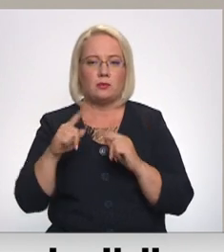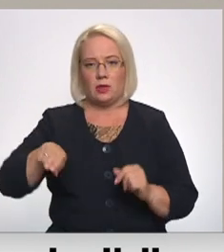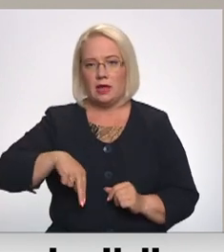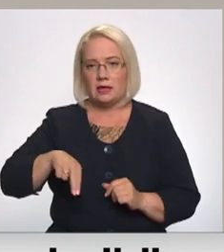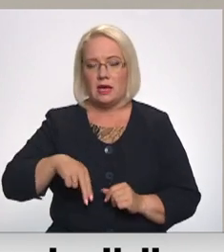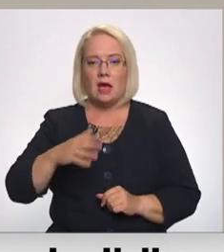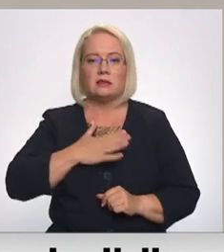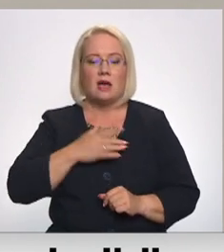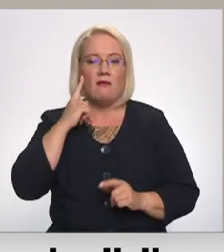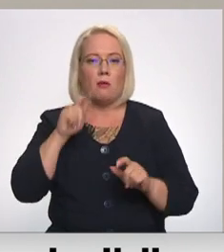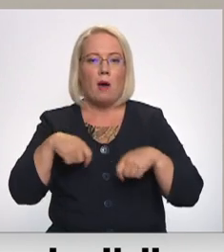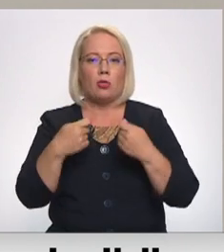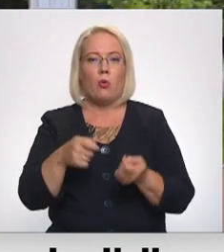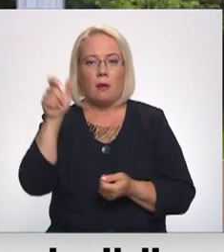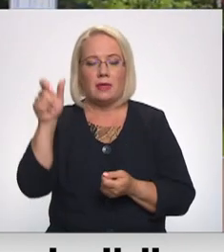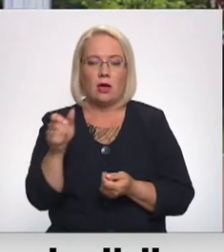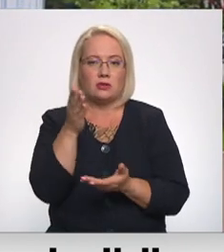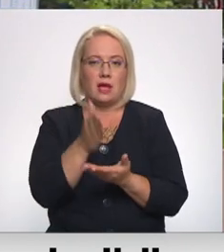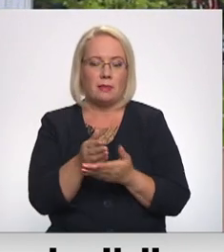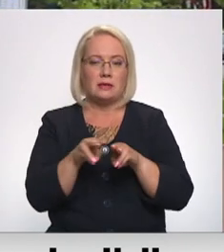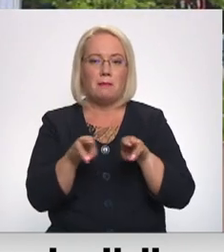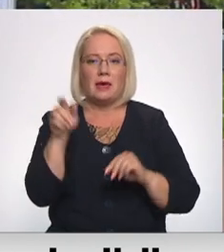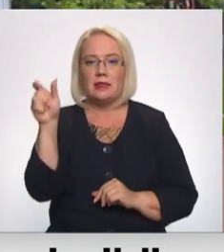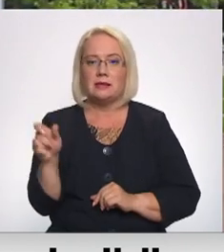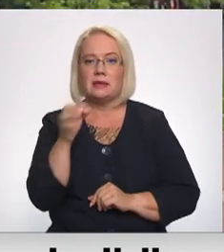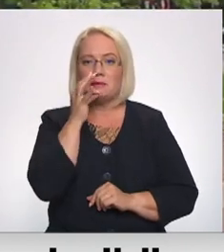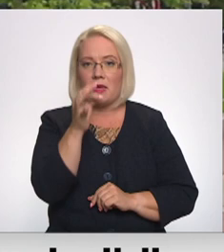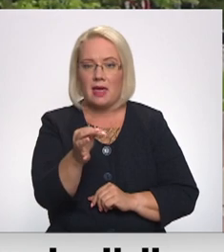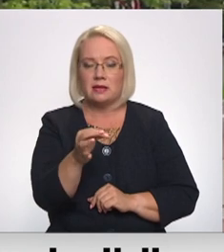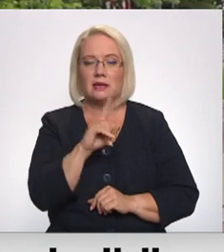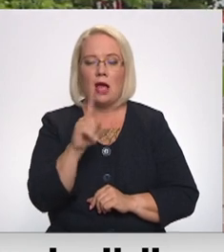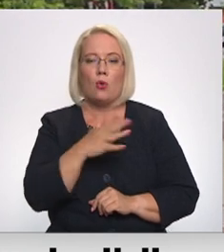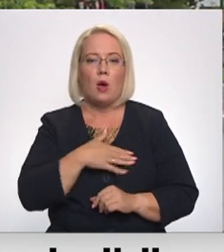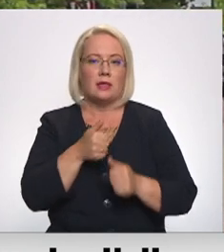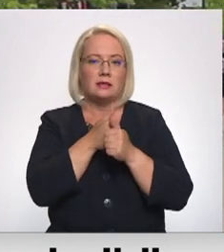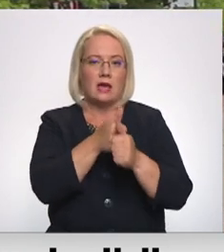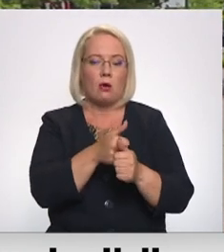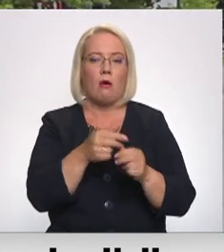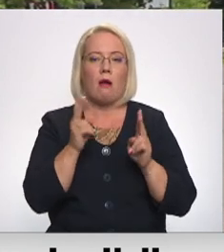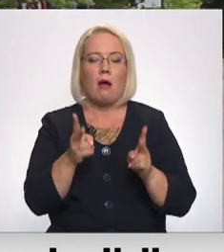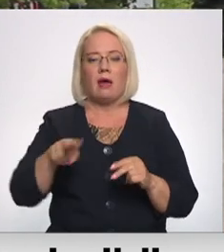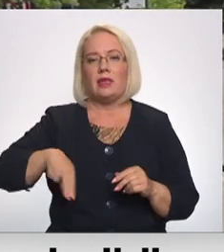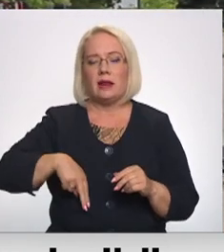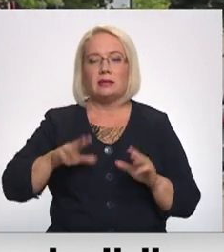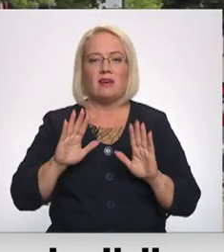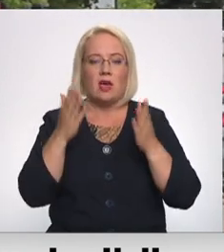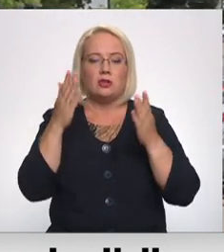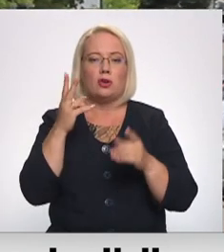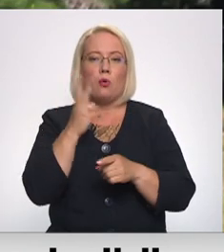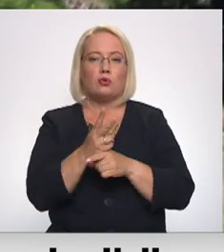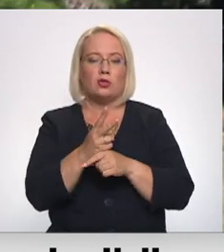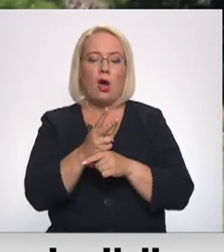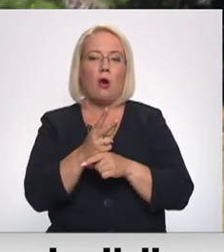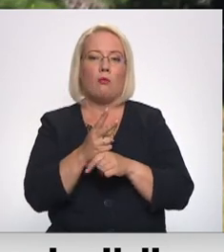Ar savu padomnieku starpniecību ministras RTV vien norāda, ka viņš rūpīgi sakojot līdz, kā direkcija veicoties ar uzdomu notrošināt līgumu